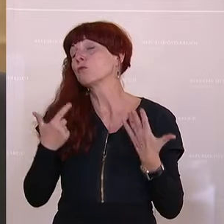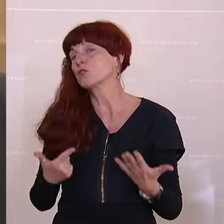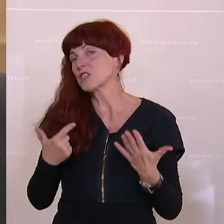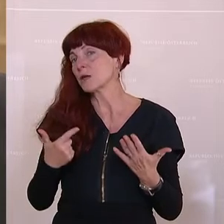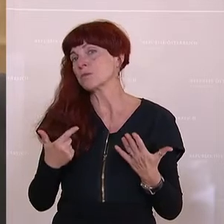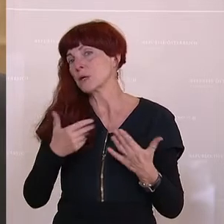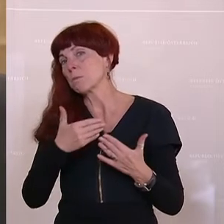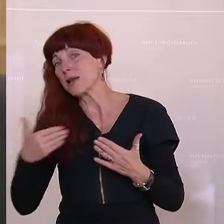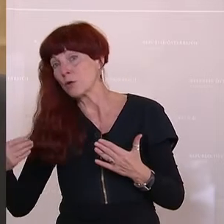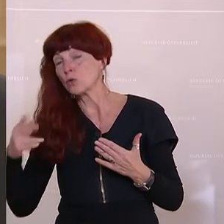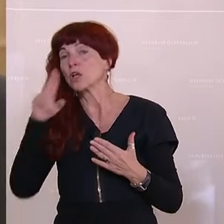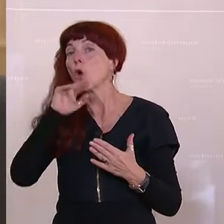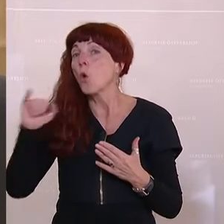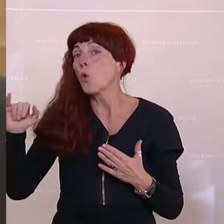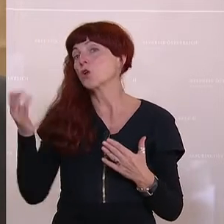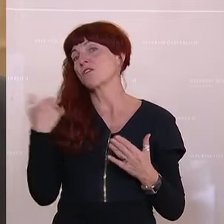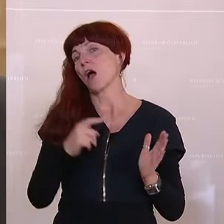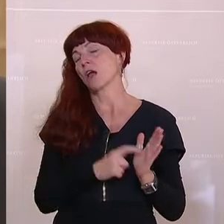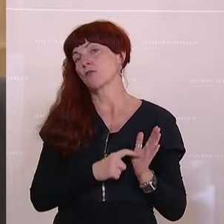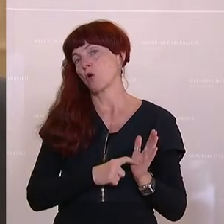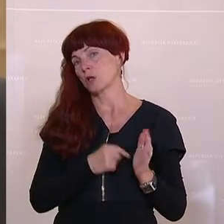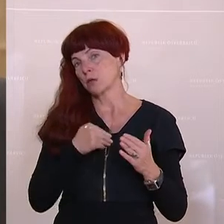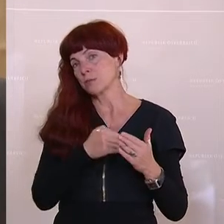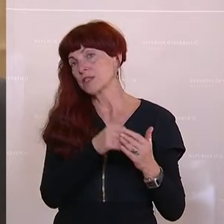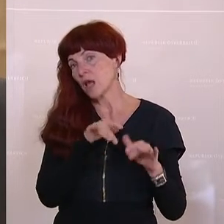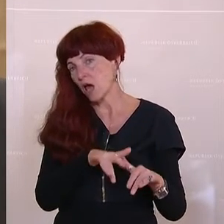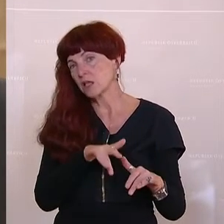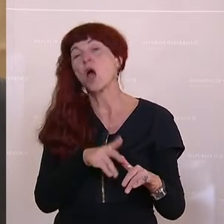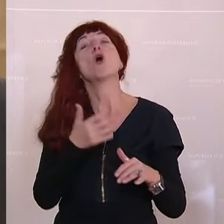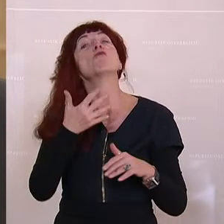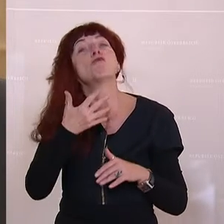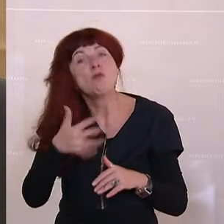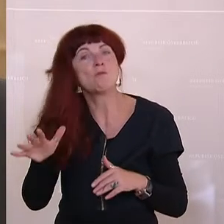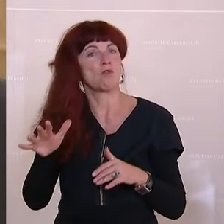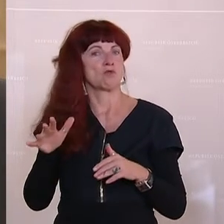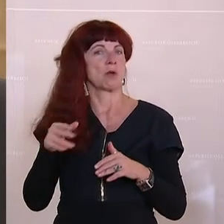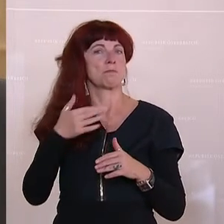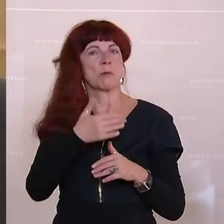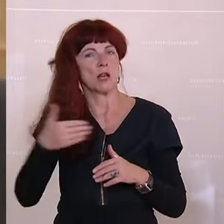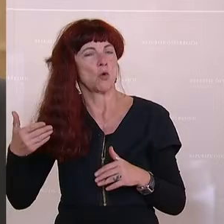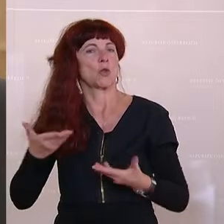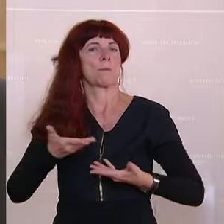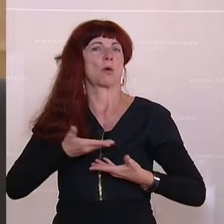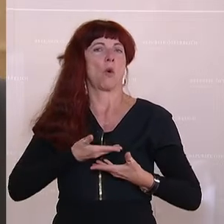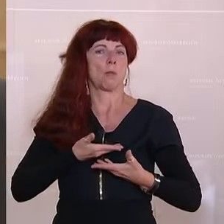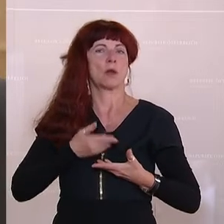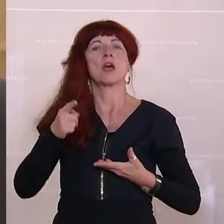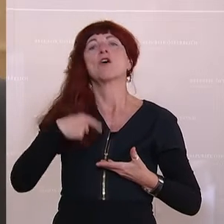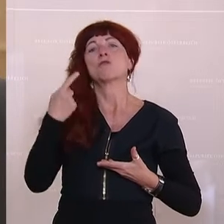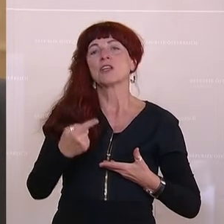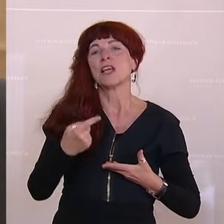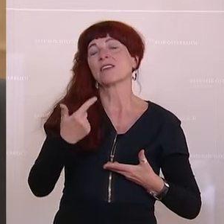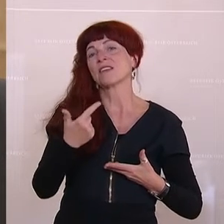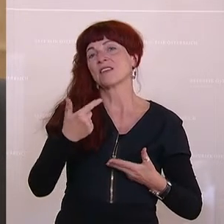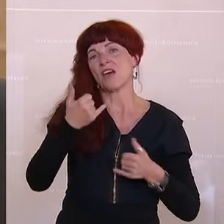den Universitäten bis dahin gefordert, 500 Millionen Euro für die Universitäten für die nächsten beiden Jahre